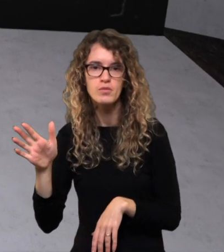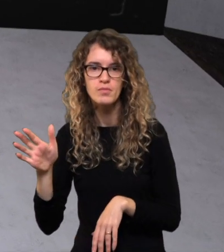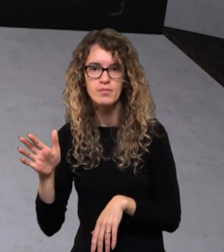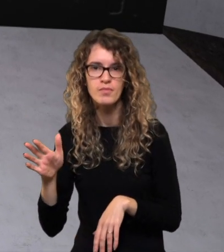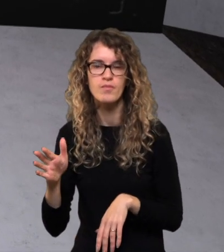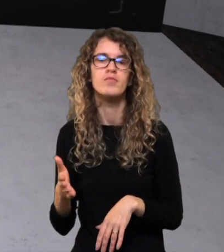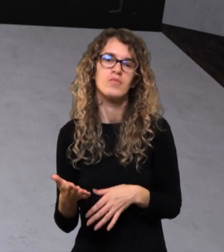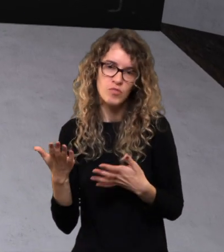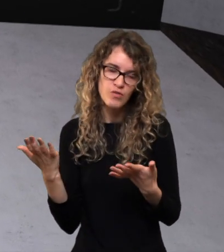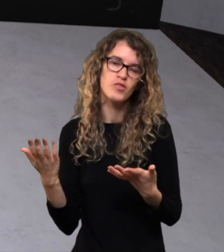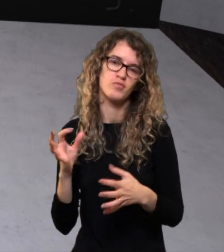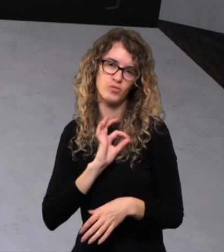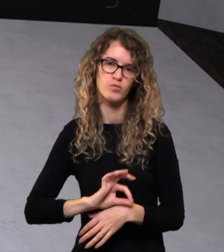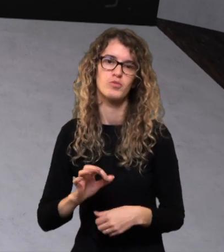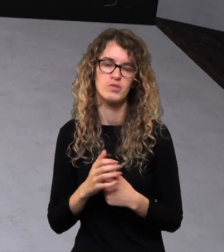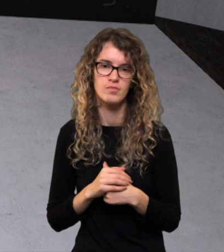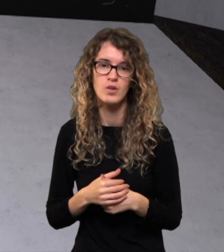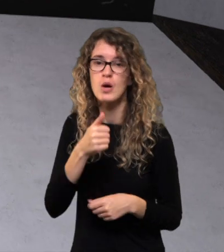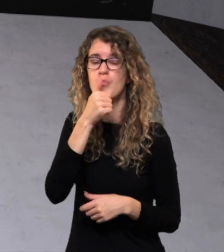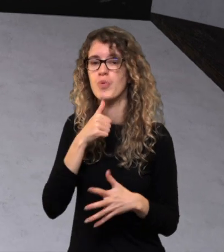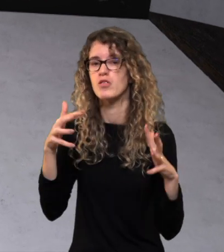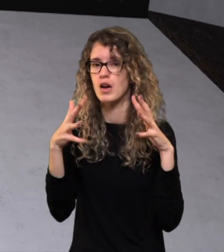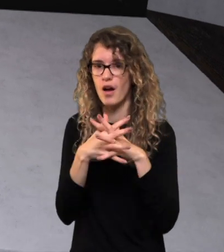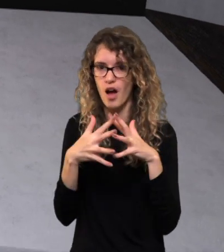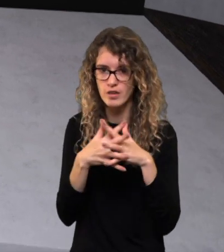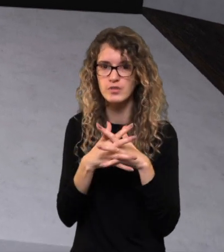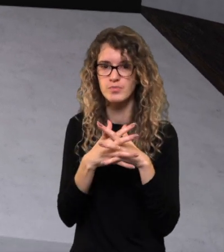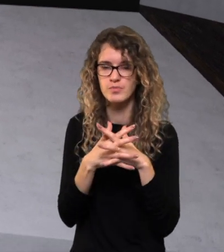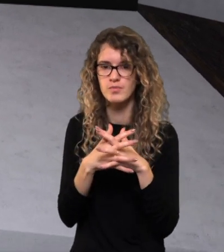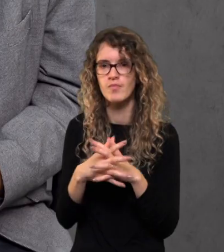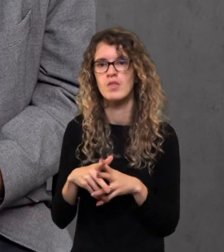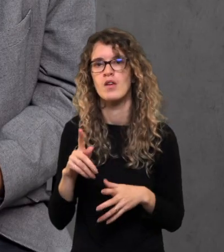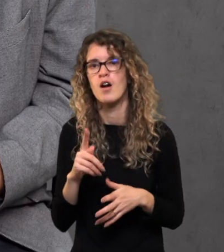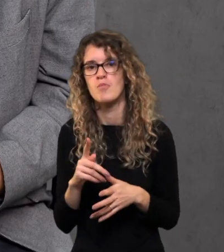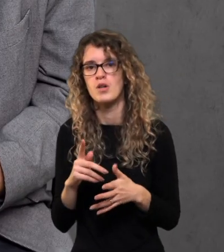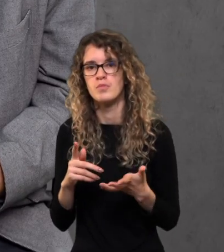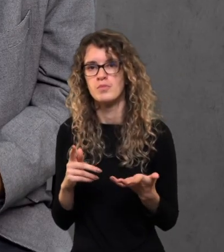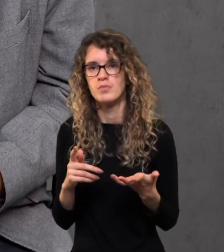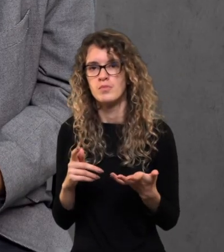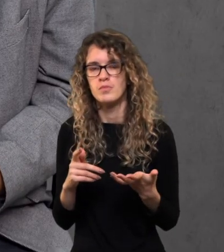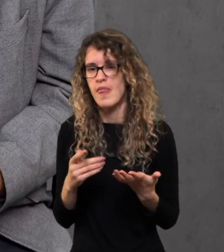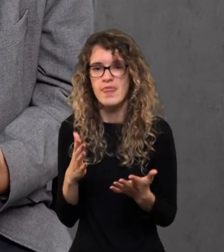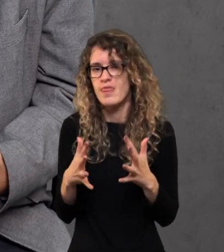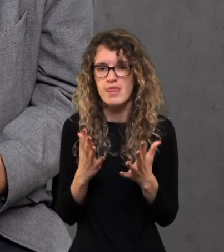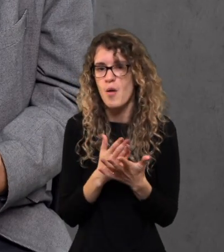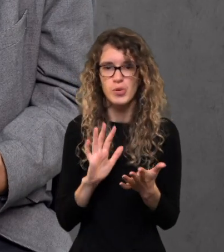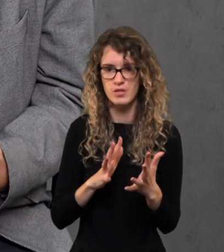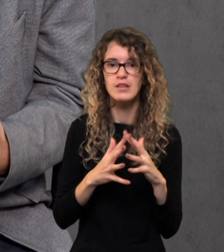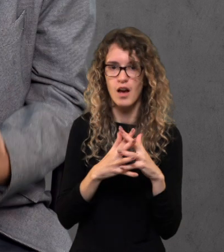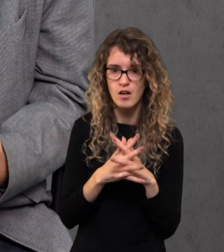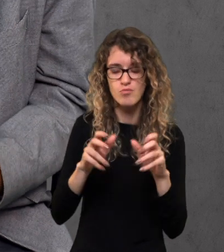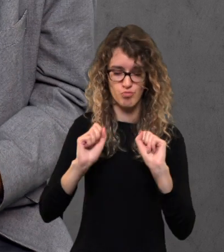ir Jums, kažką laimėsite, kažką gausti. Ir tas yra tam ir naudojama. Ir padžių karo metu,